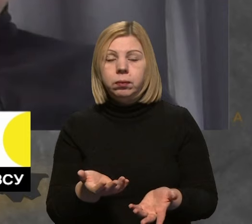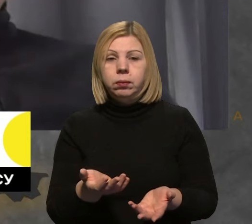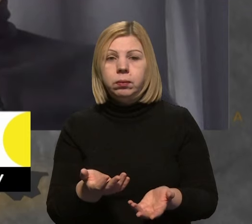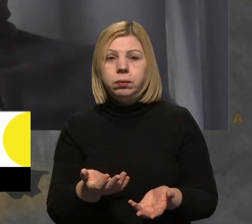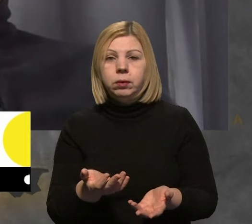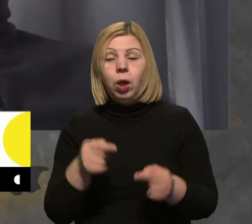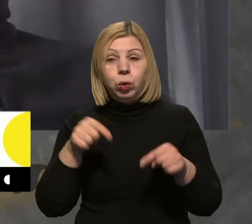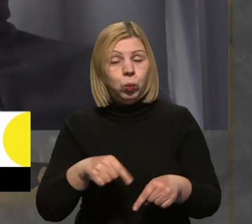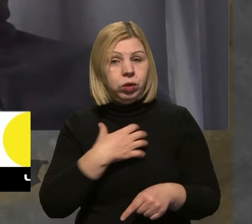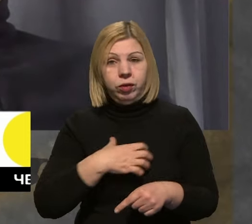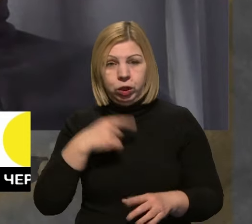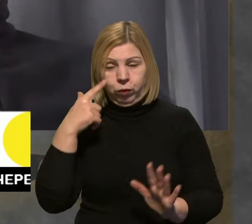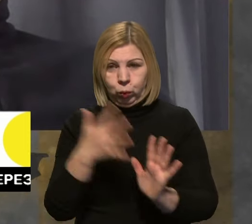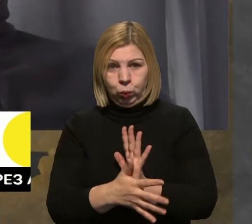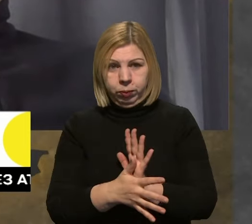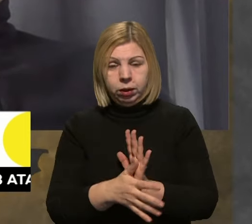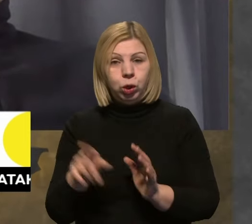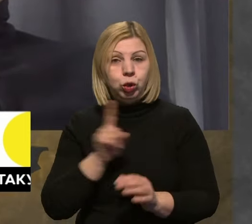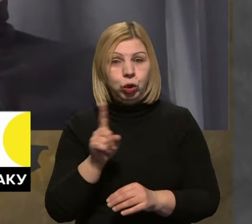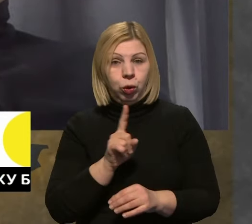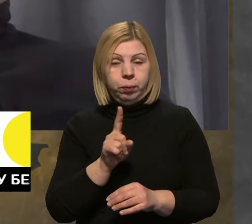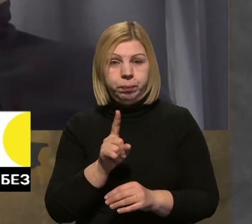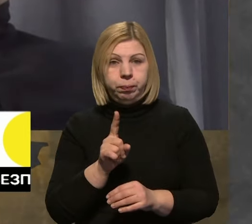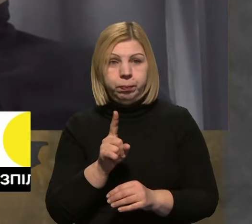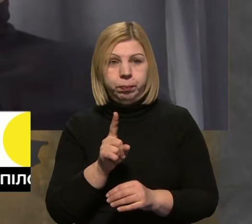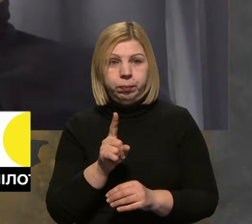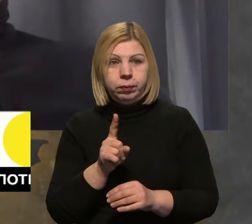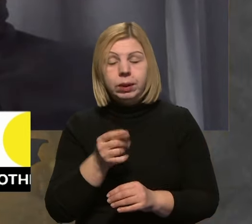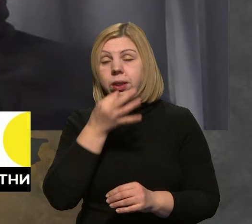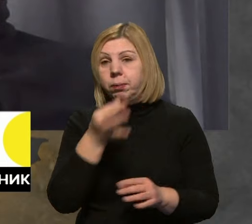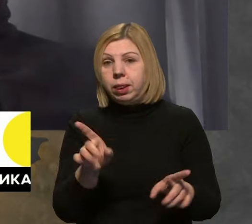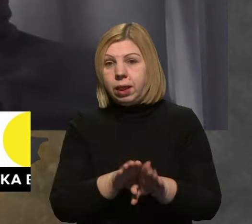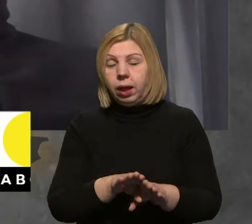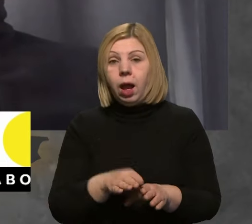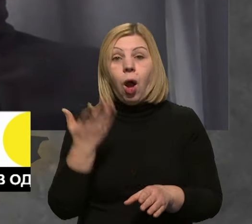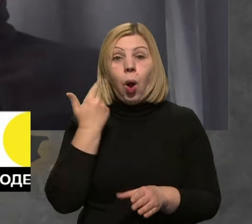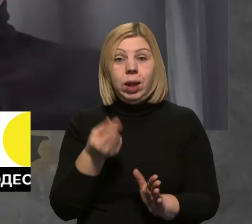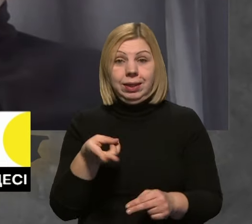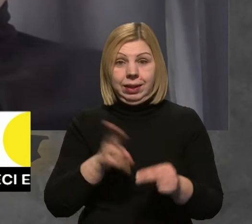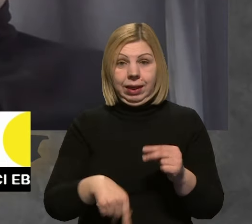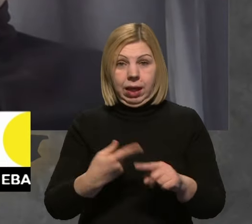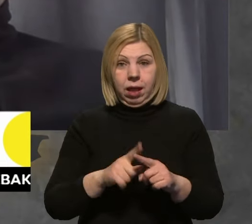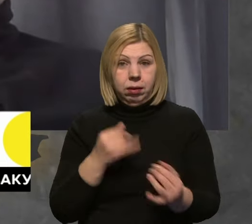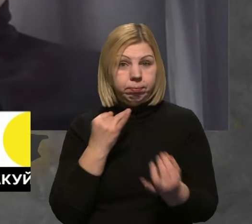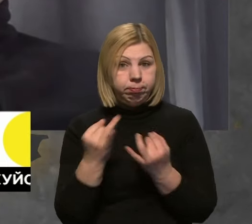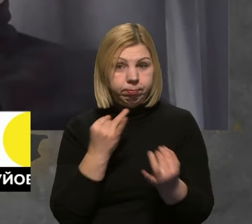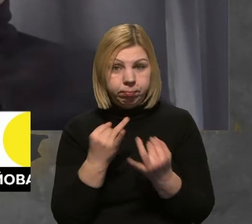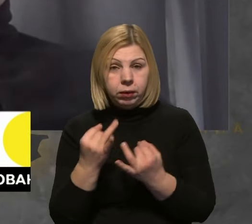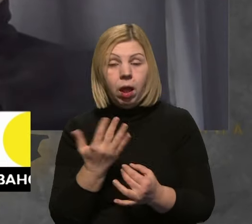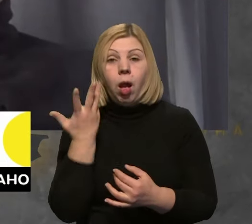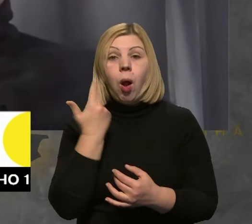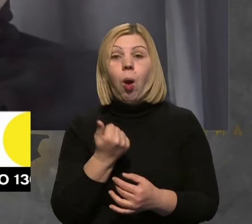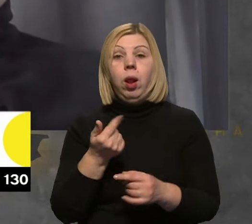Тут важливо розуміти, що, скажімо так, коли закінчується ося співбесіда, коли нарешті